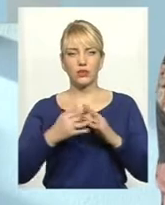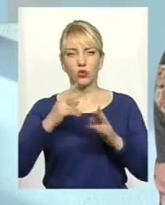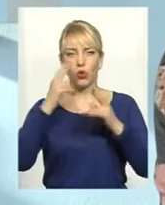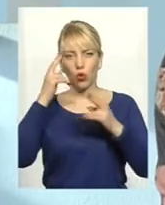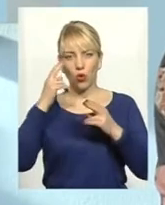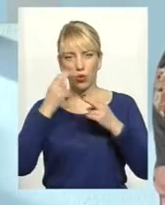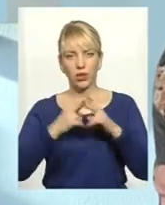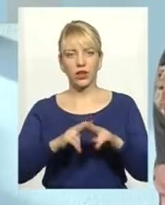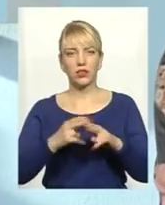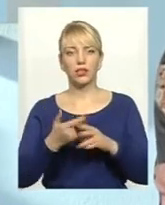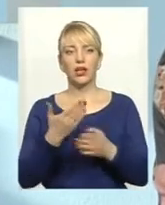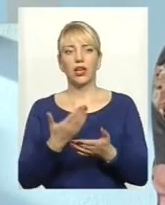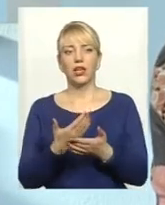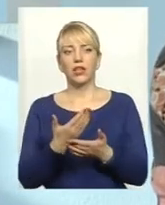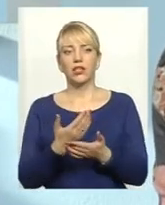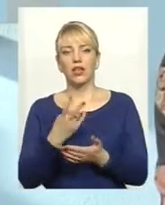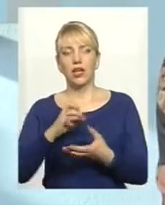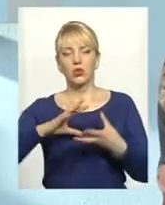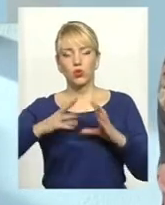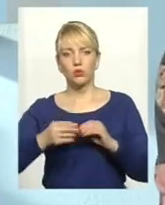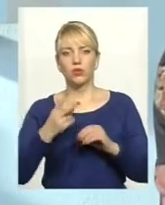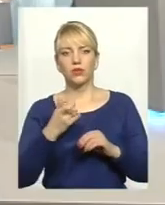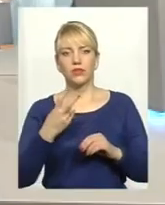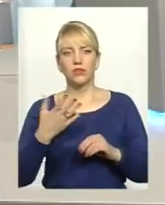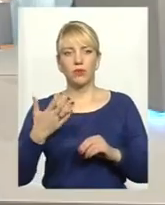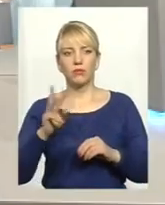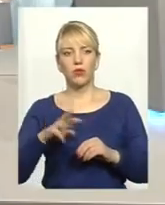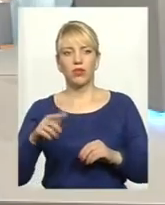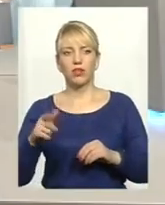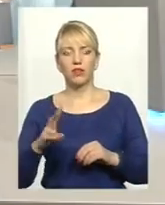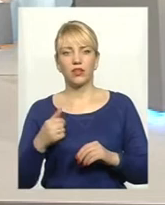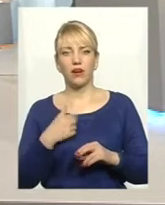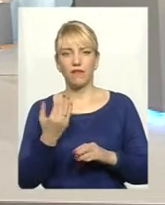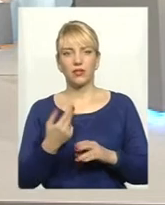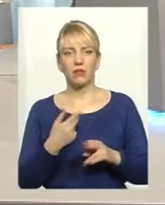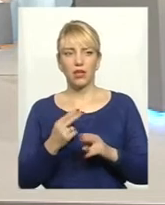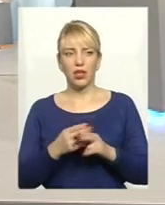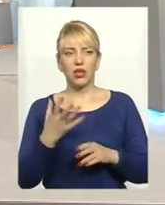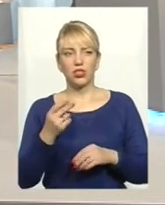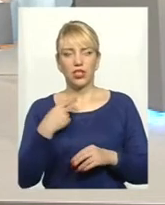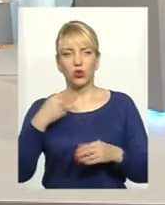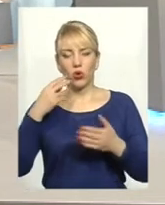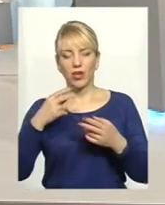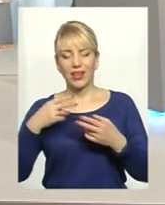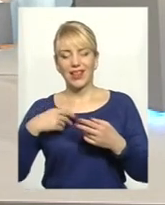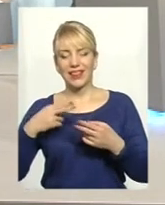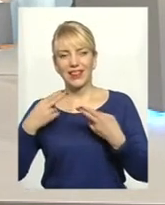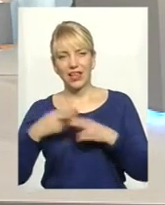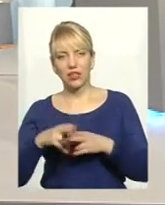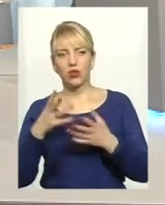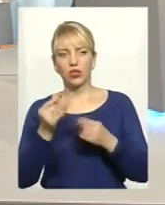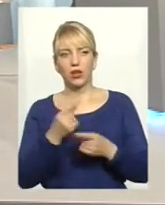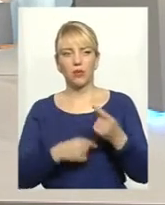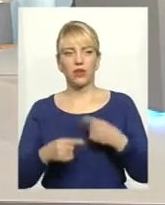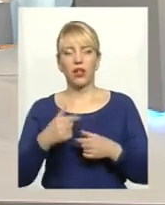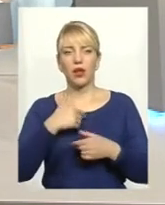на суму 225 мільйонів гривень. Я вас переб'ю. Добре? Тому що ми до техніки ще повернемося. Тому що, дійсно, господарство